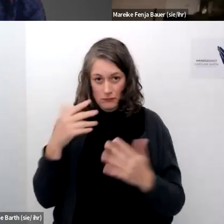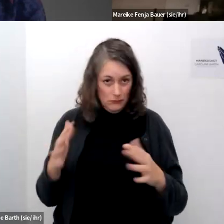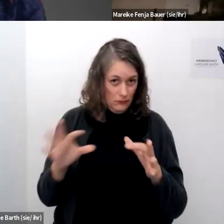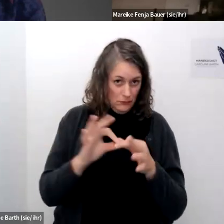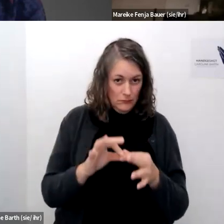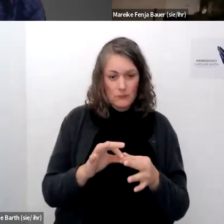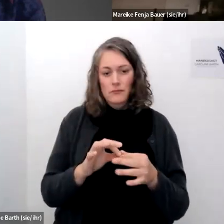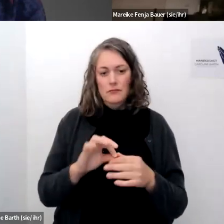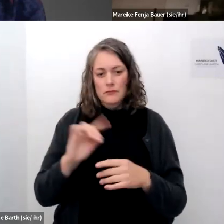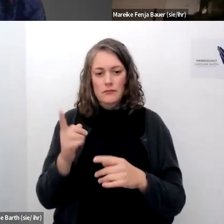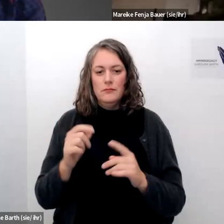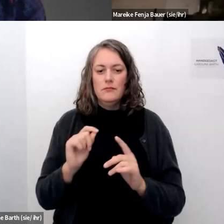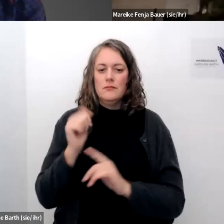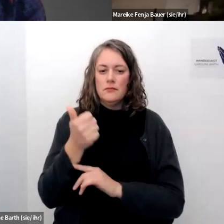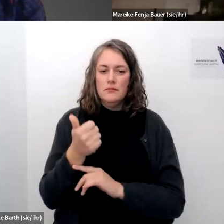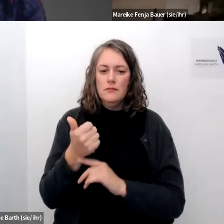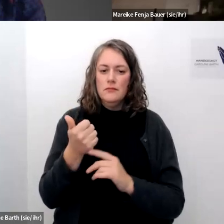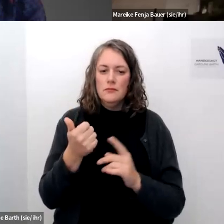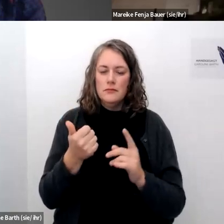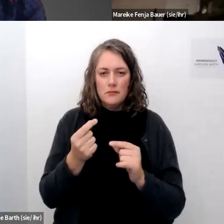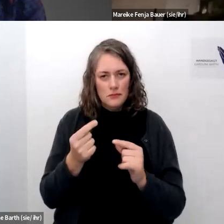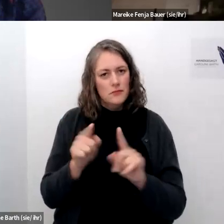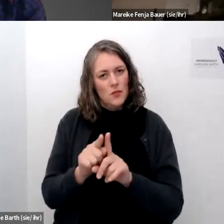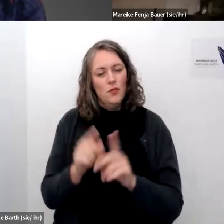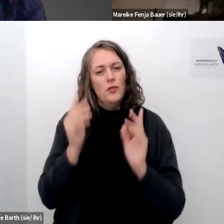erstes natürlich die information zu veranstaltungen wie heute